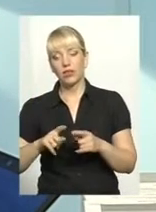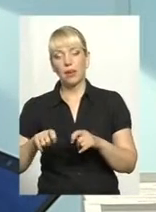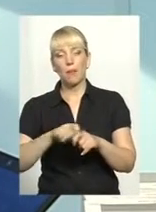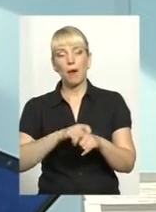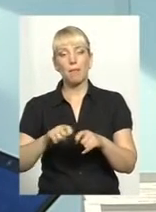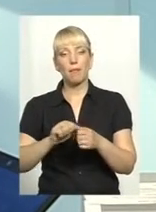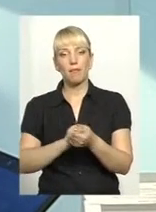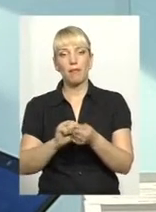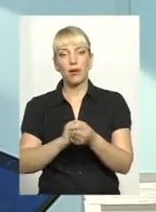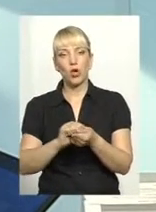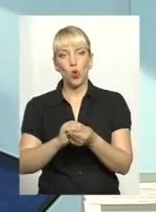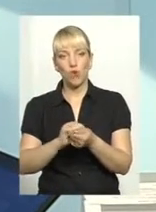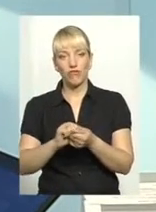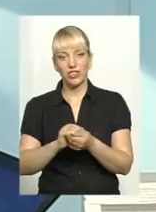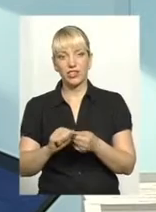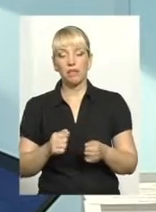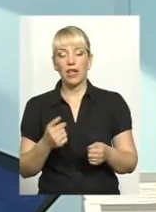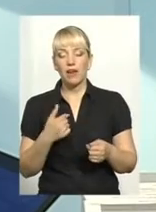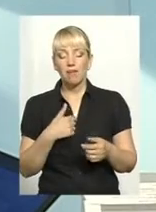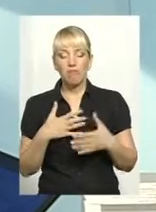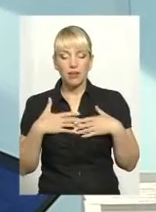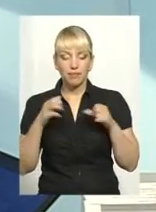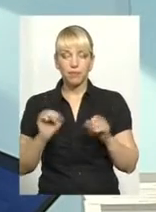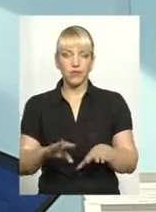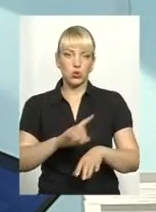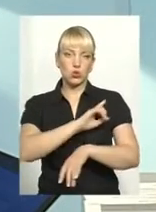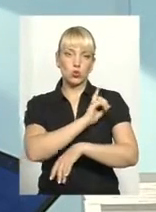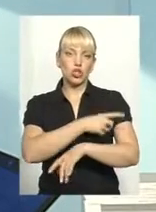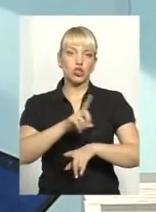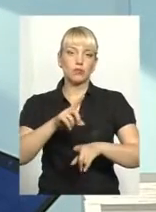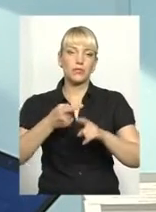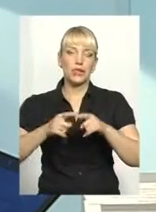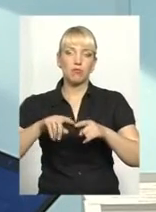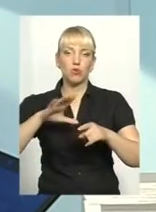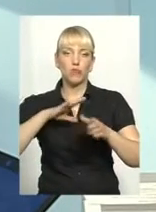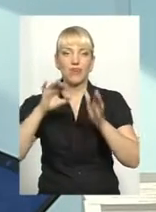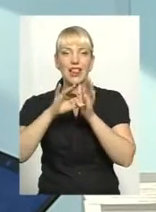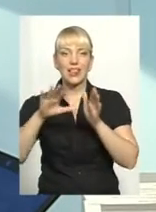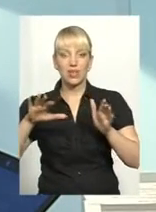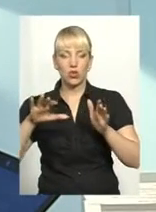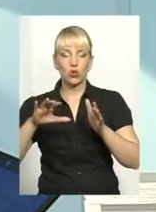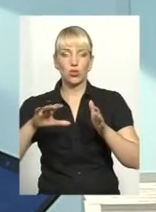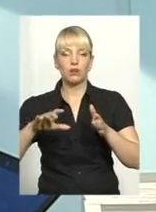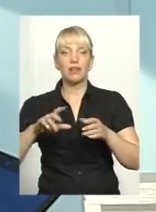доставляємо всіх зусиль, щоб це було в електронному вигляді і через електронний кабінет.